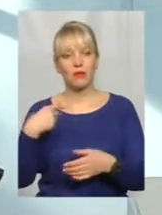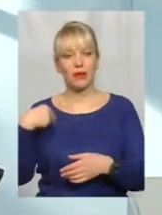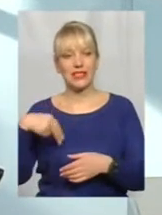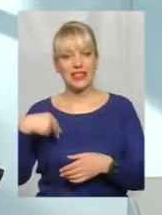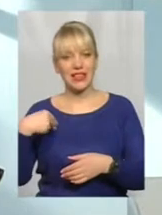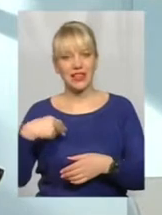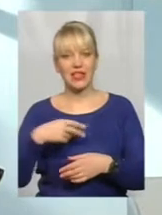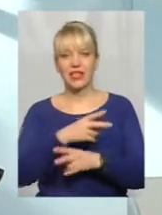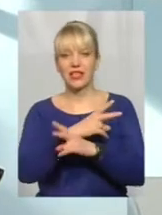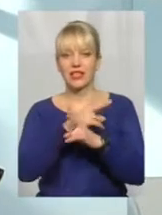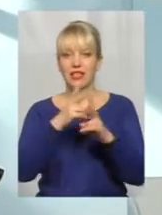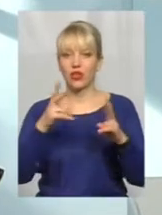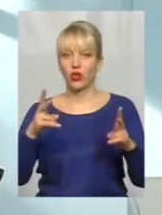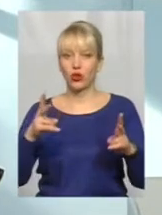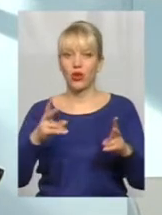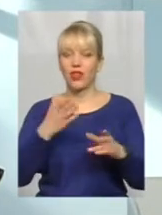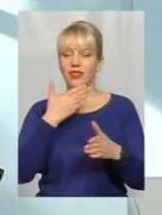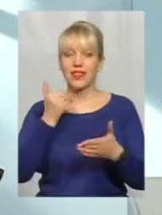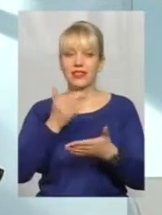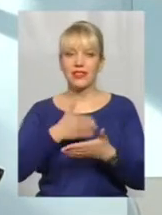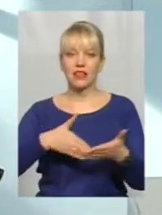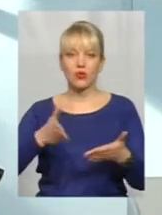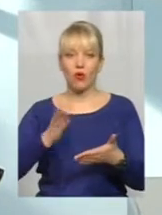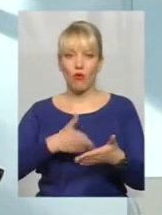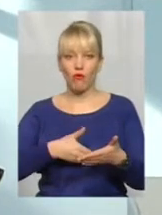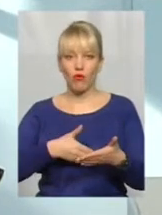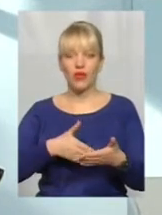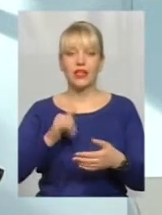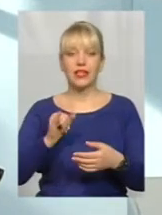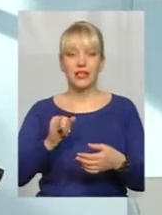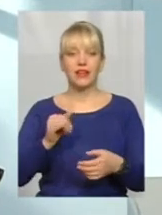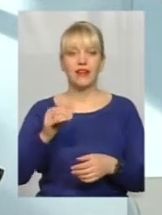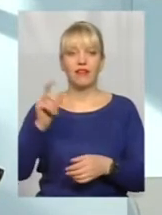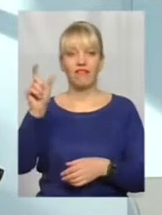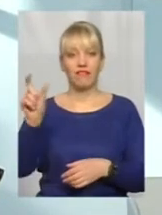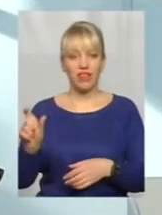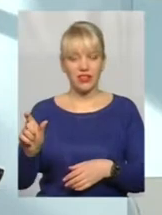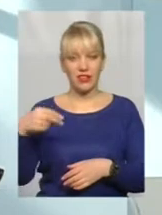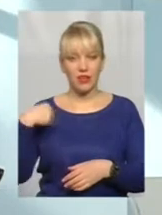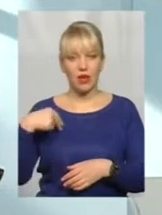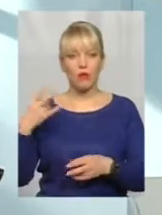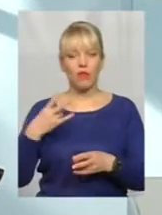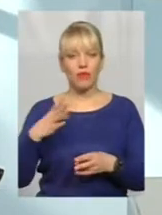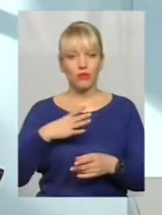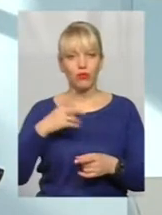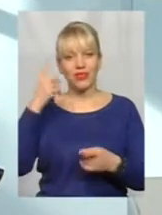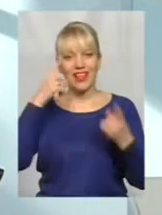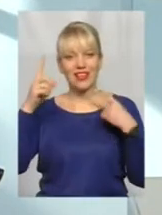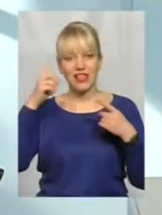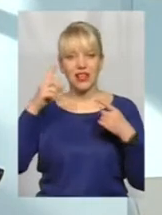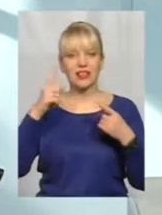не скасовує. і він повинен бути генератором ідей.